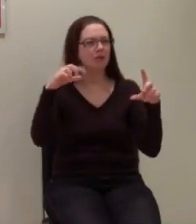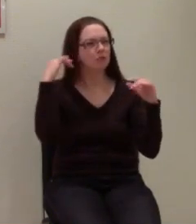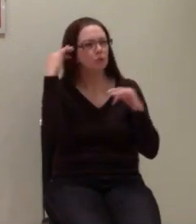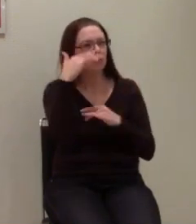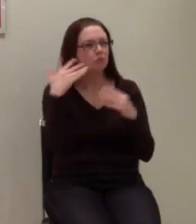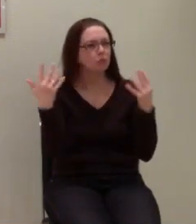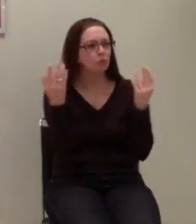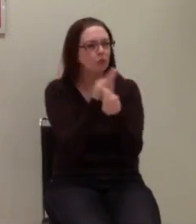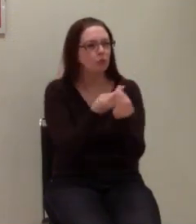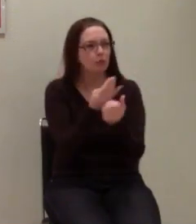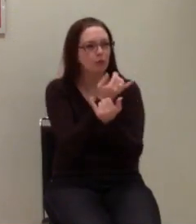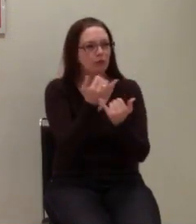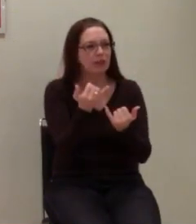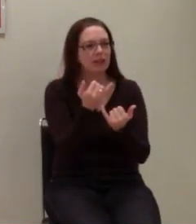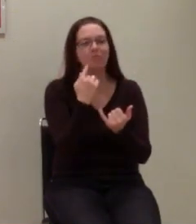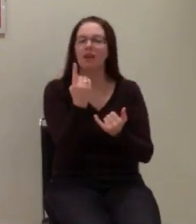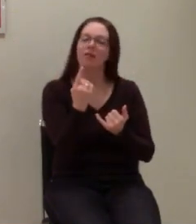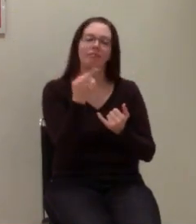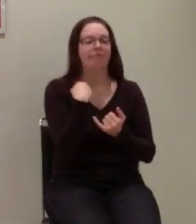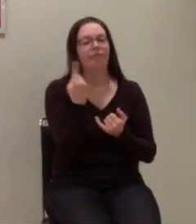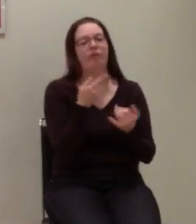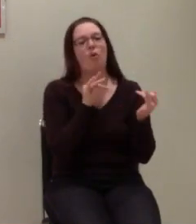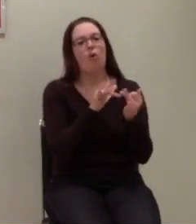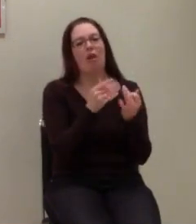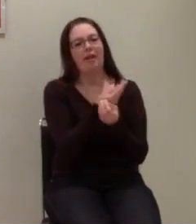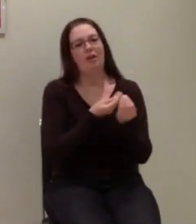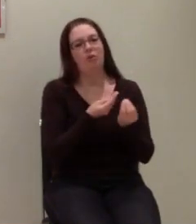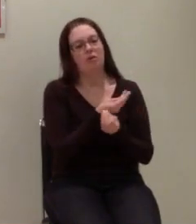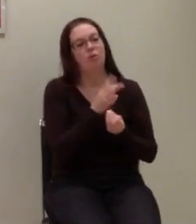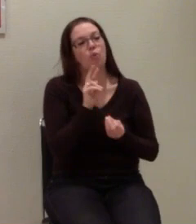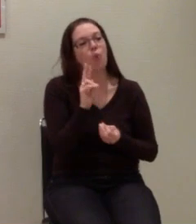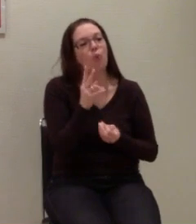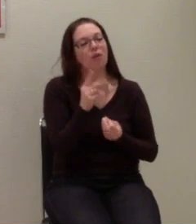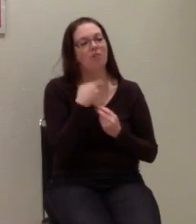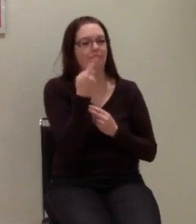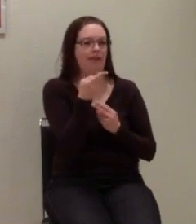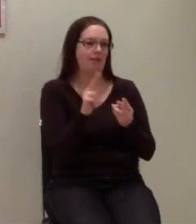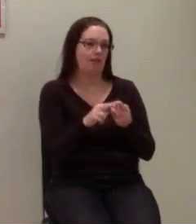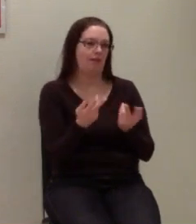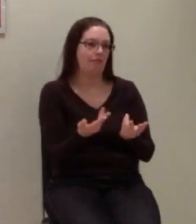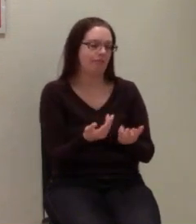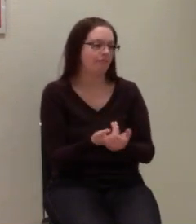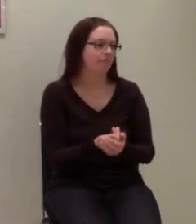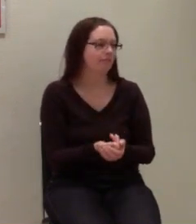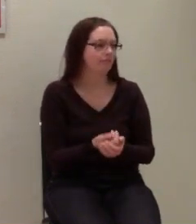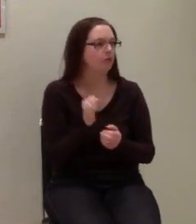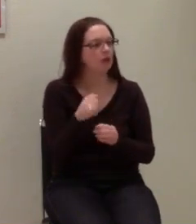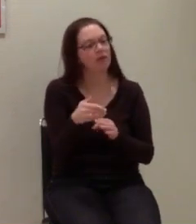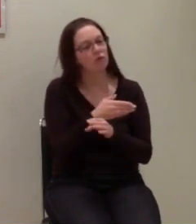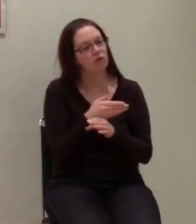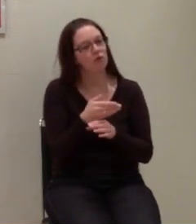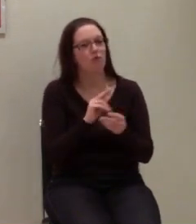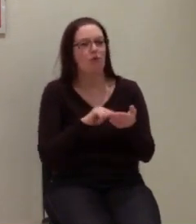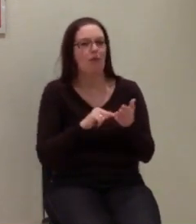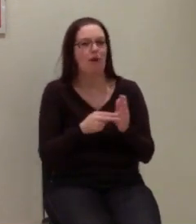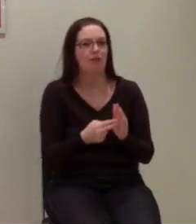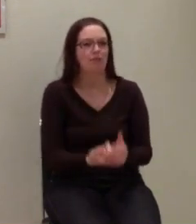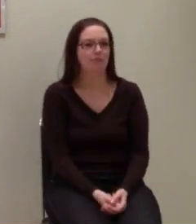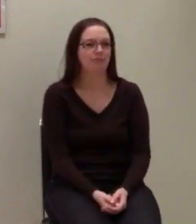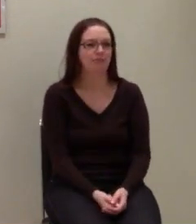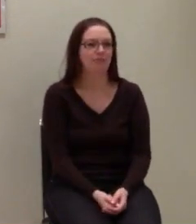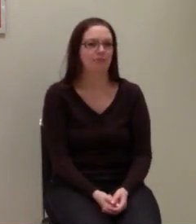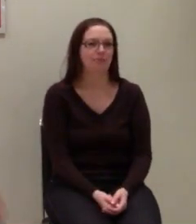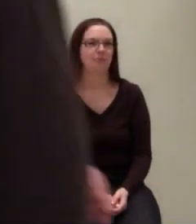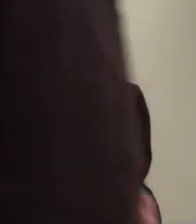Treffen dann erst machen und online vielleicht dazwischen vorbereiten. So,